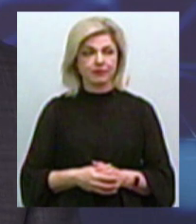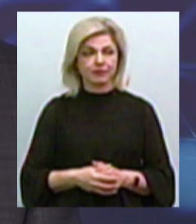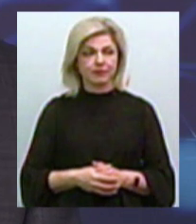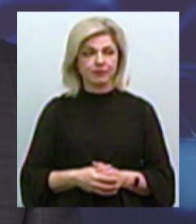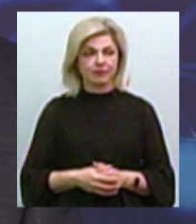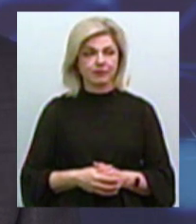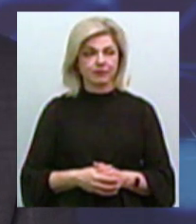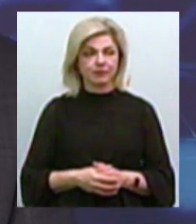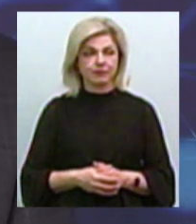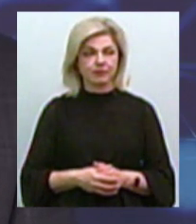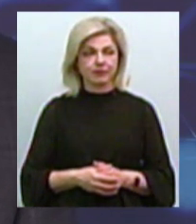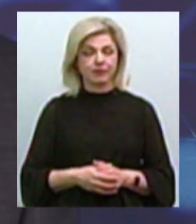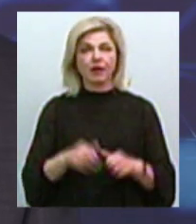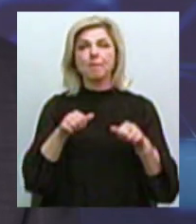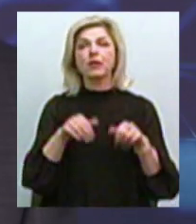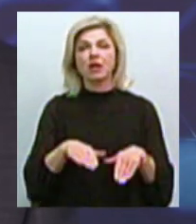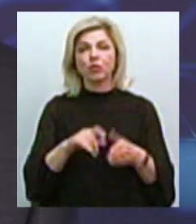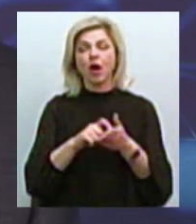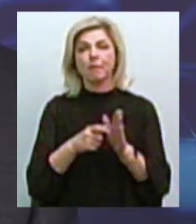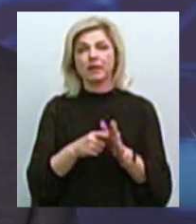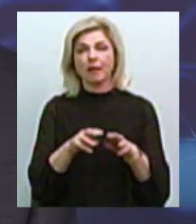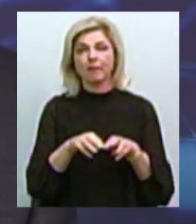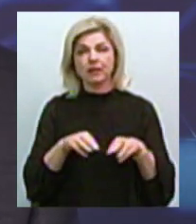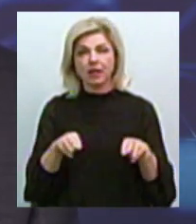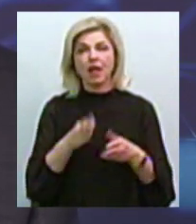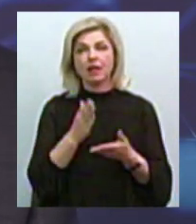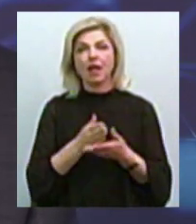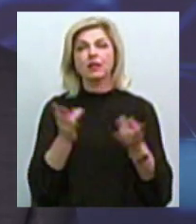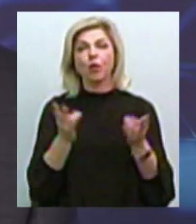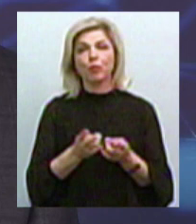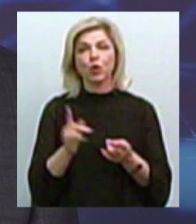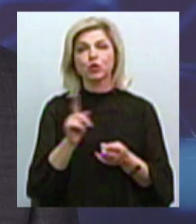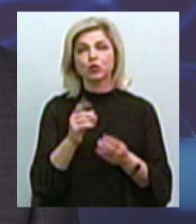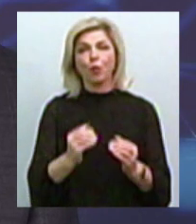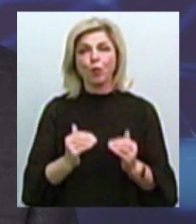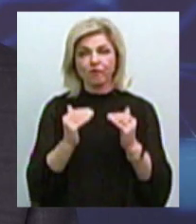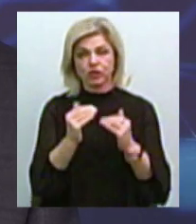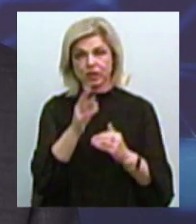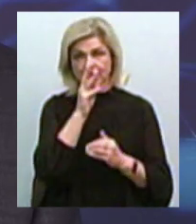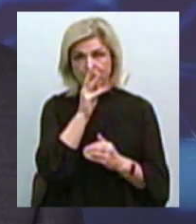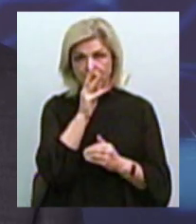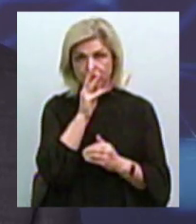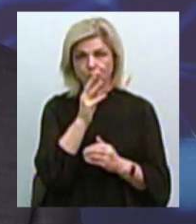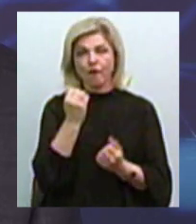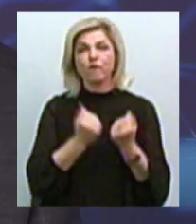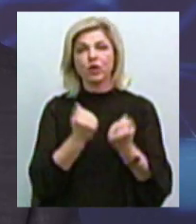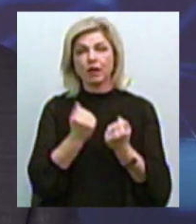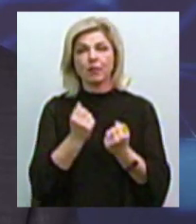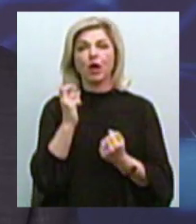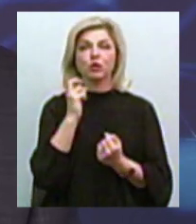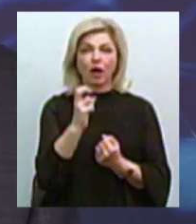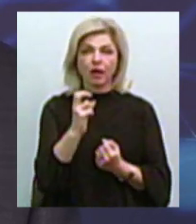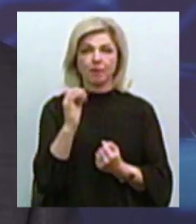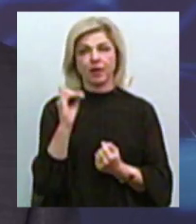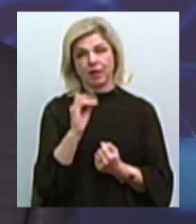по основному кабінету міністрів, є необхідність в тому, щоб повищити заробітну плату водіям тролейбусів і